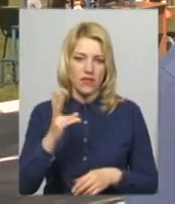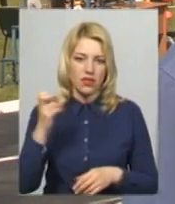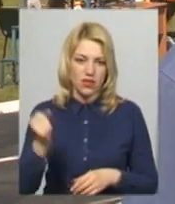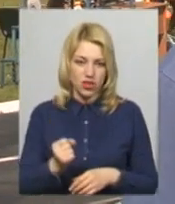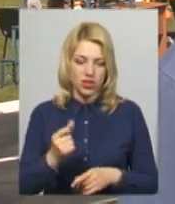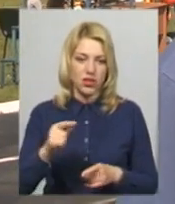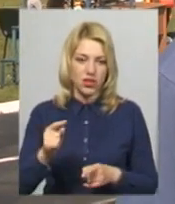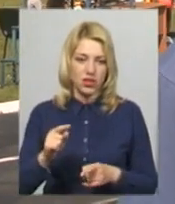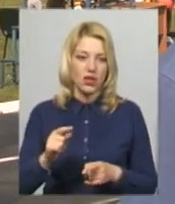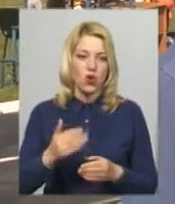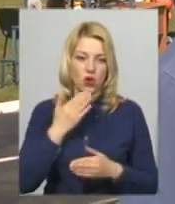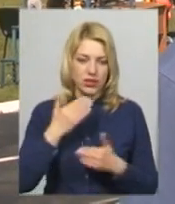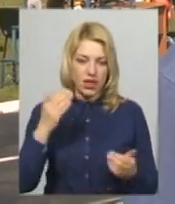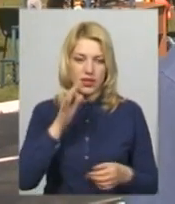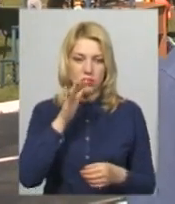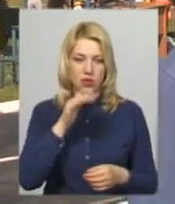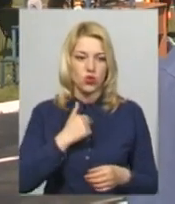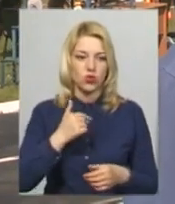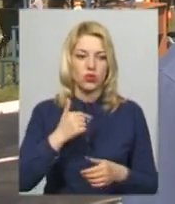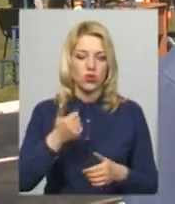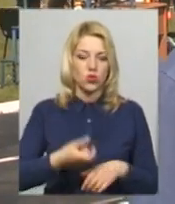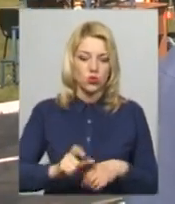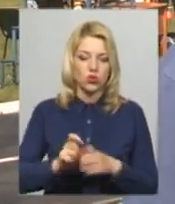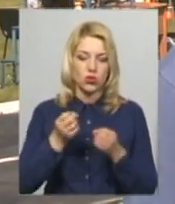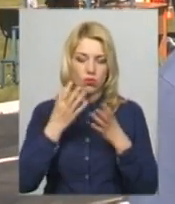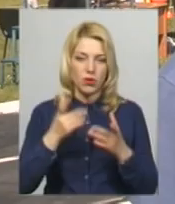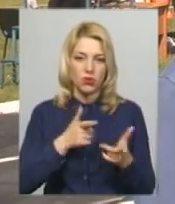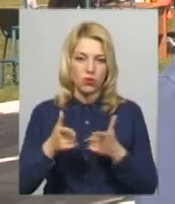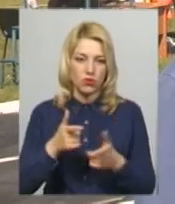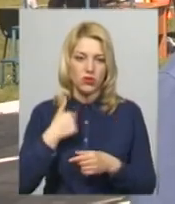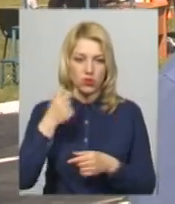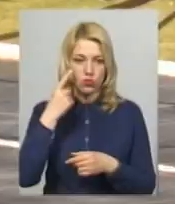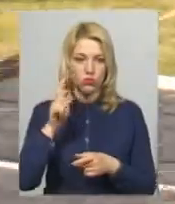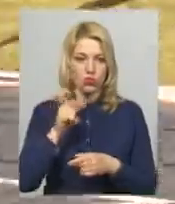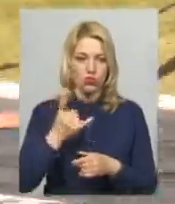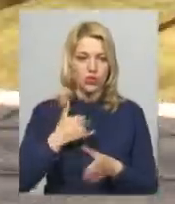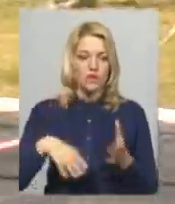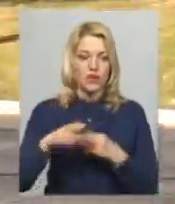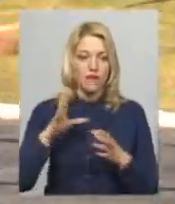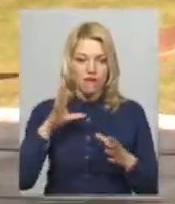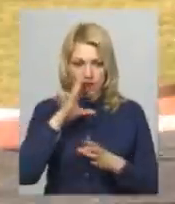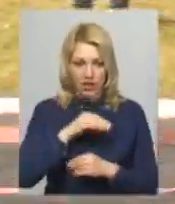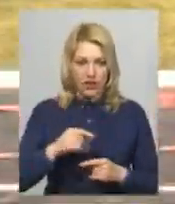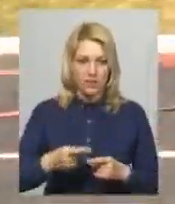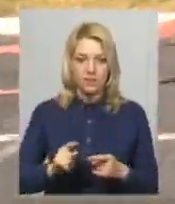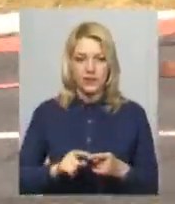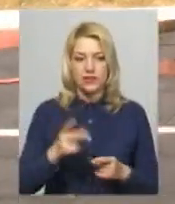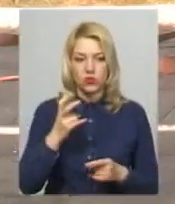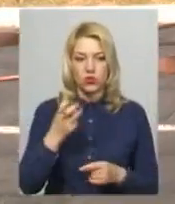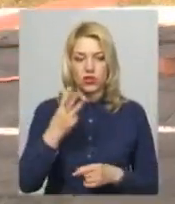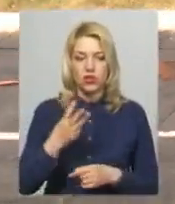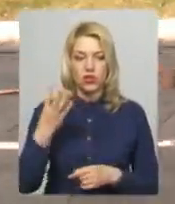останній період дуже добре підготовились і, думаю, у нас все вийде. Із 234